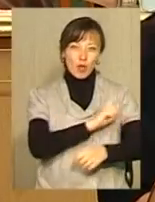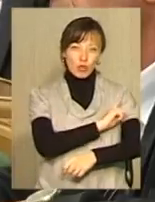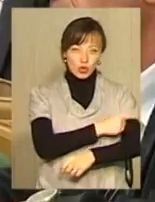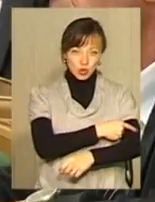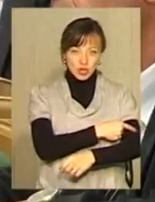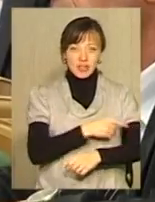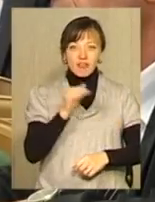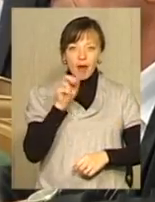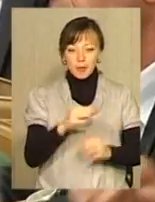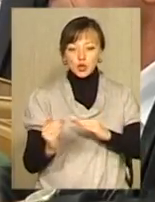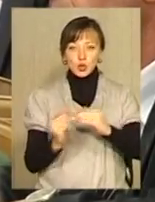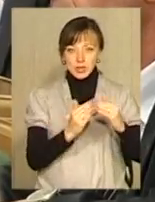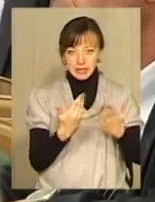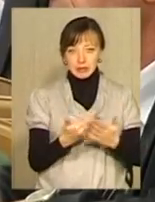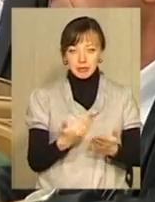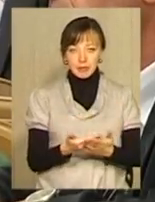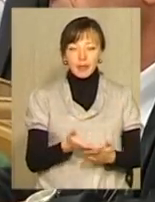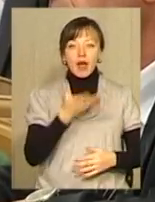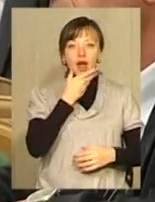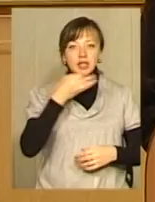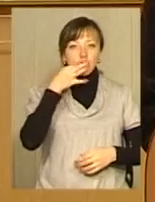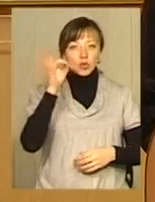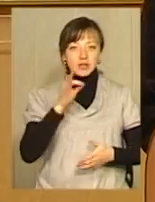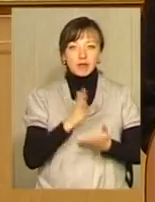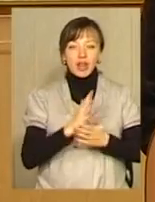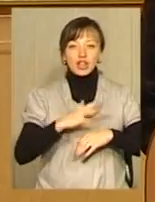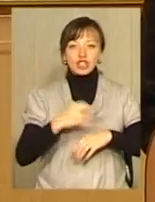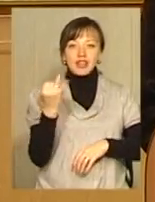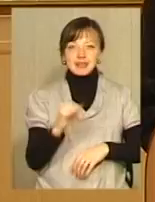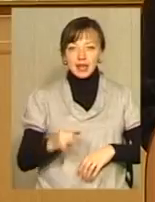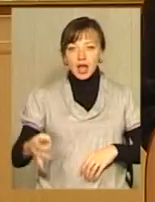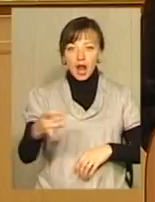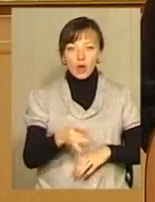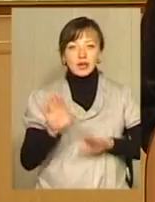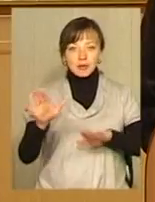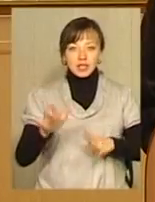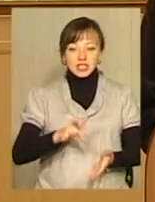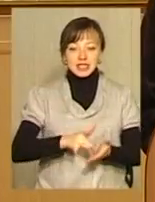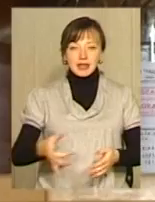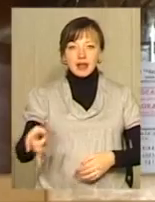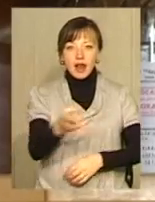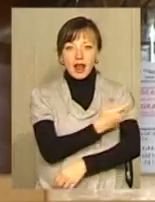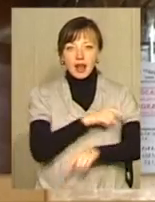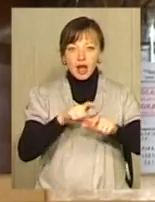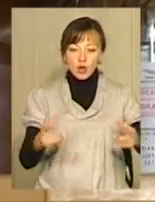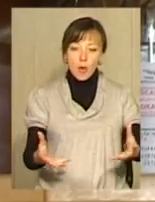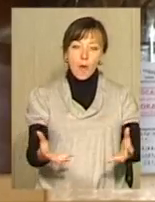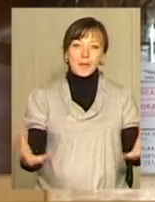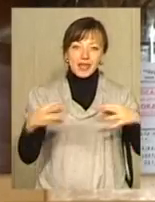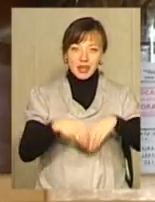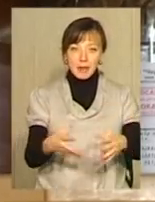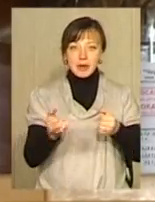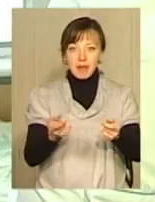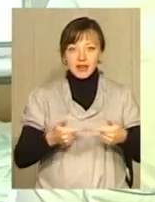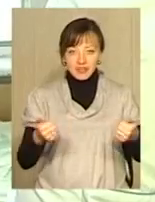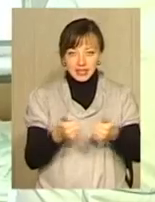сусідніми. Гарний дозвід у впровадженні медичної реформи має Деражнянський район. У тамтешній центральній райлікарні об'єднали приймальне відділення з